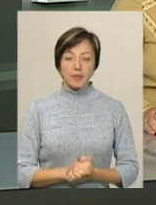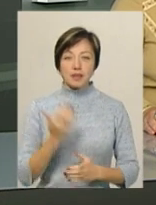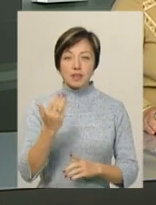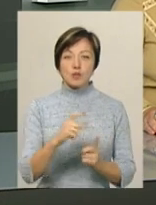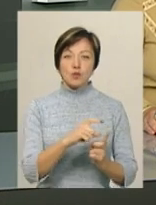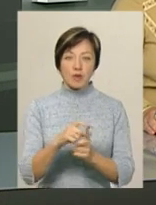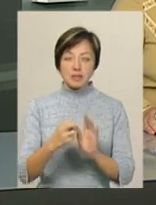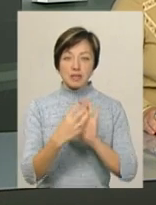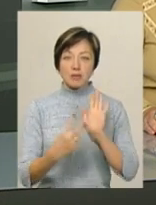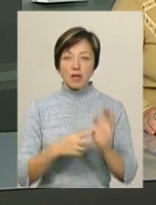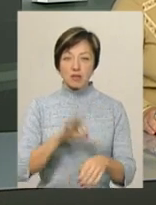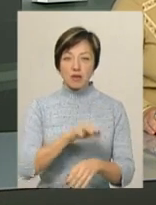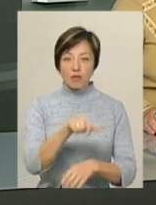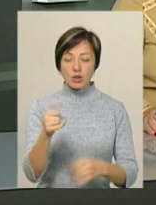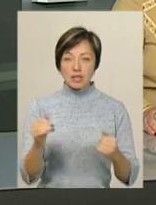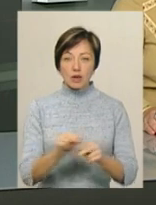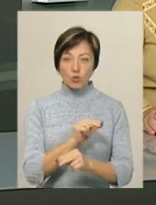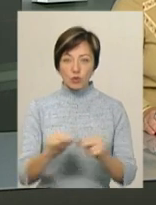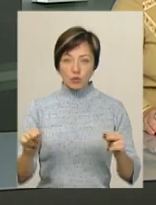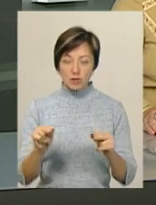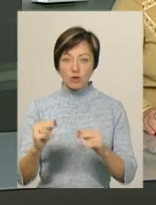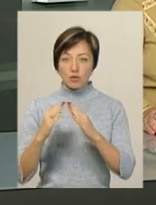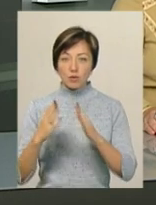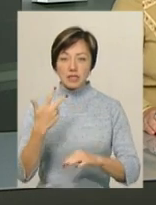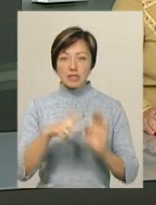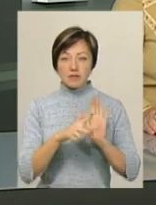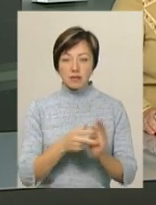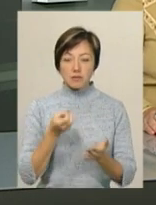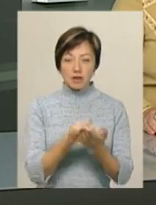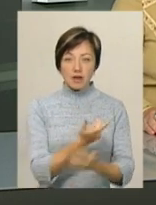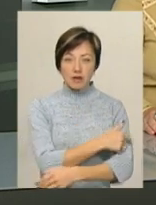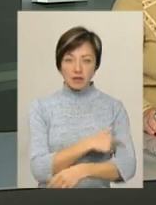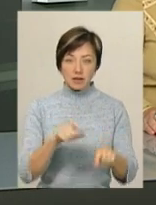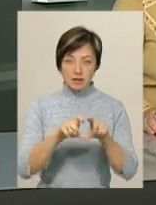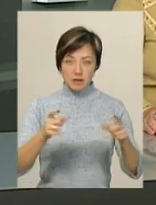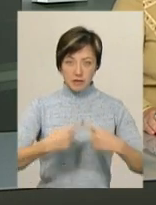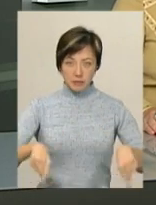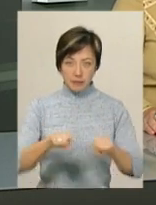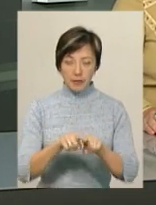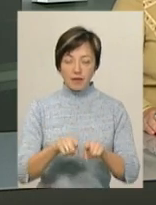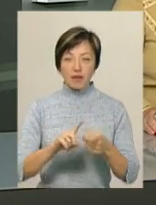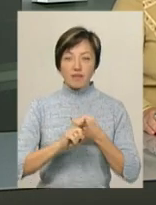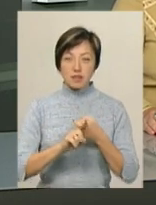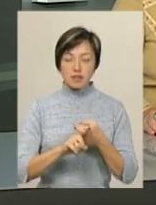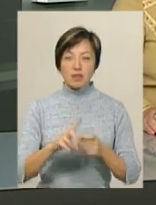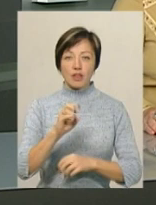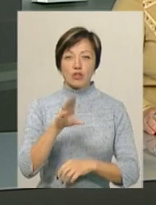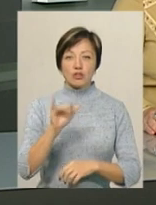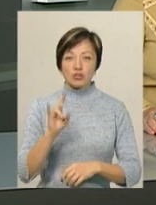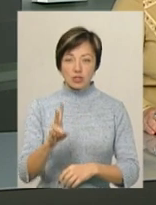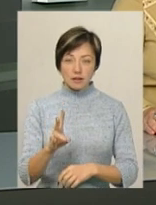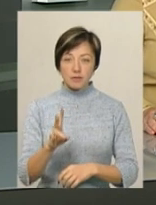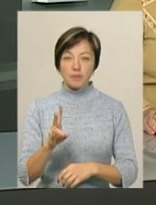За її словами, 17 хворих наразі лікуються амбулаторно, 38 перебувають в інфекційному відділенні Нетішинської спеціалізованої